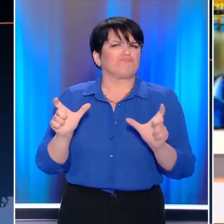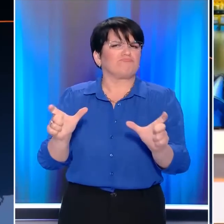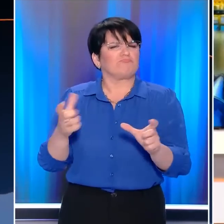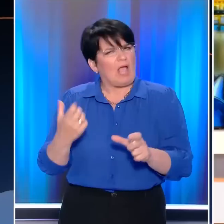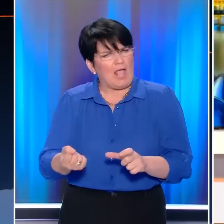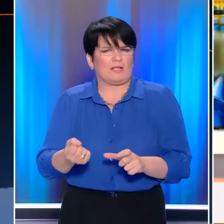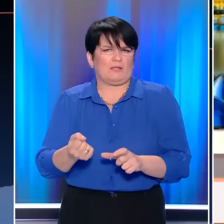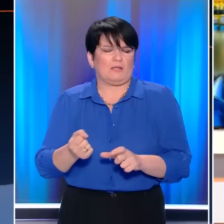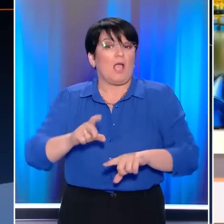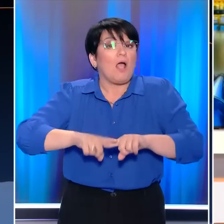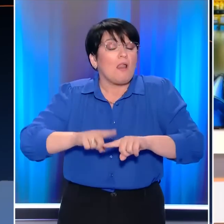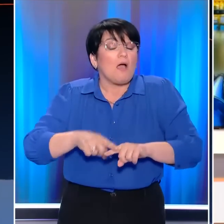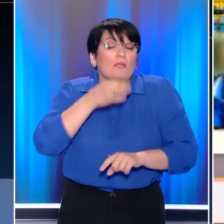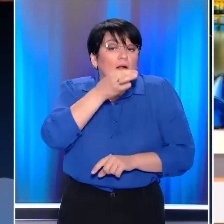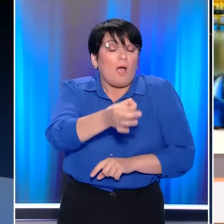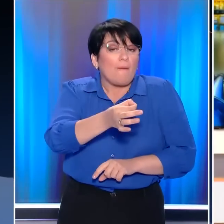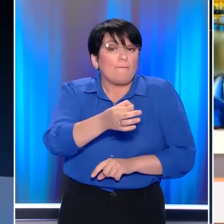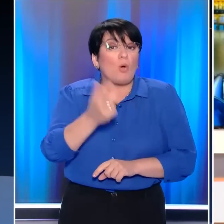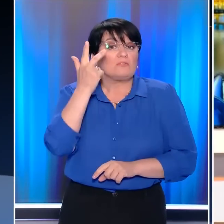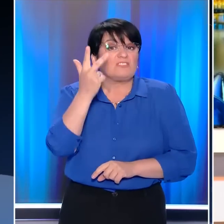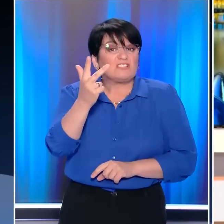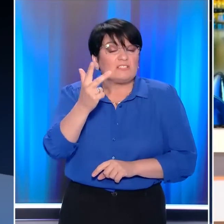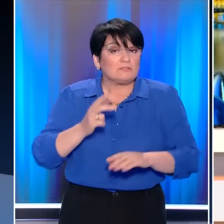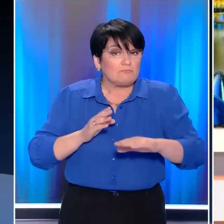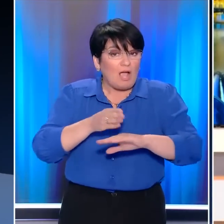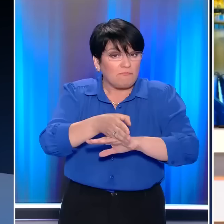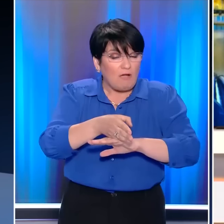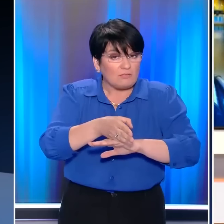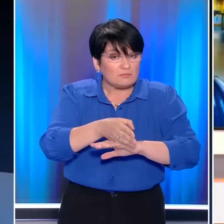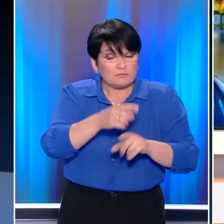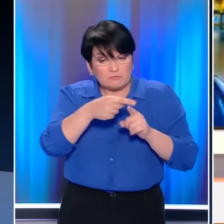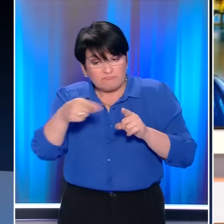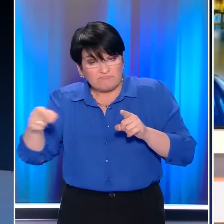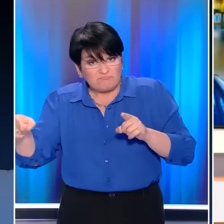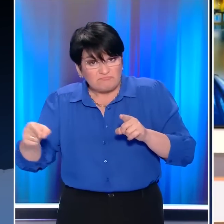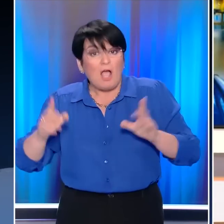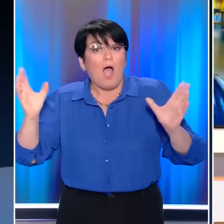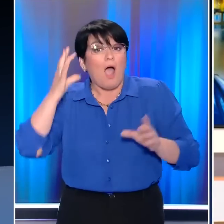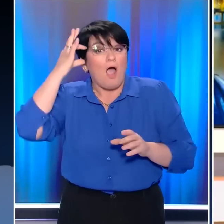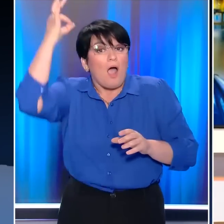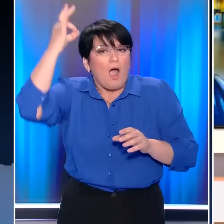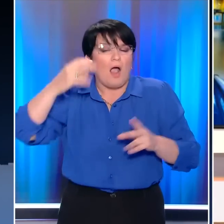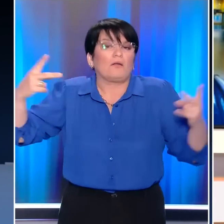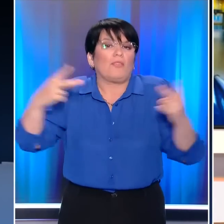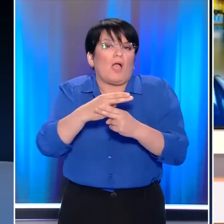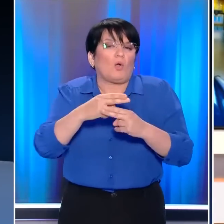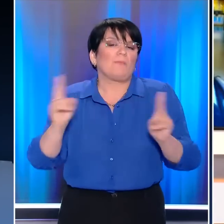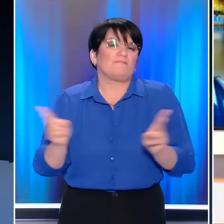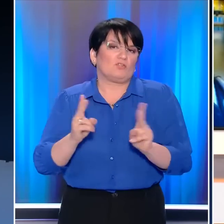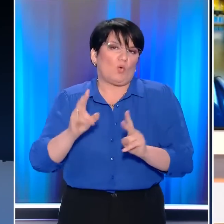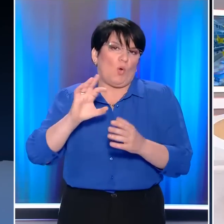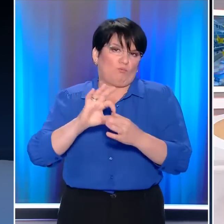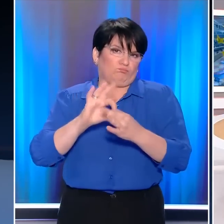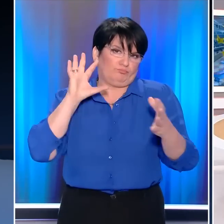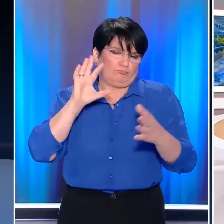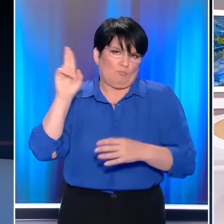Εμείς στην Ελλάδα όμως πρέπει να σας πω ότι έχουμε κάνει τρεις βασικές παρεμβάσεις ώστε ακόμα και σε αυτή την ακραία περίπτωση που διακοπεί η ροή φυσικό αέριο από τη Ρωσία.